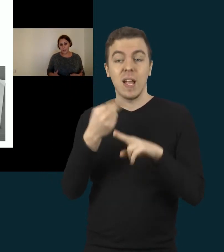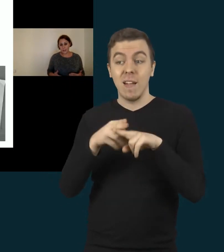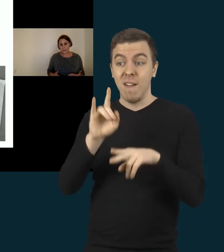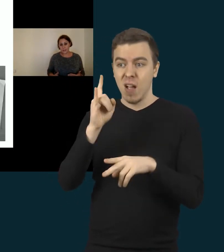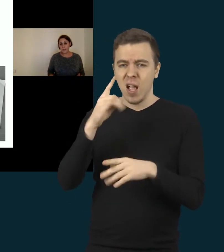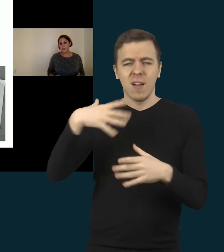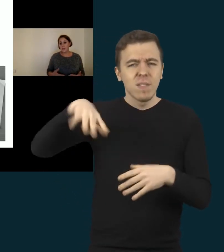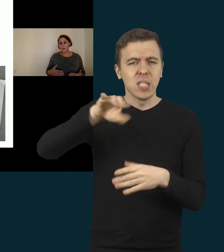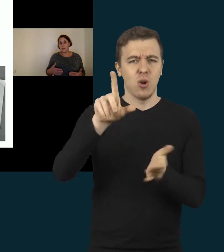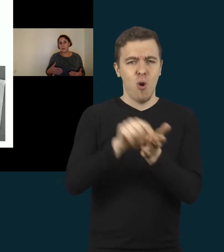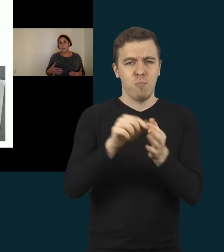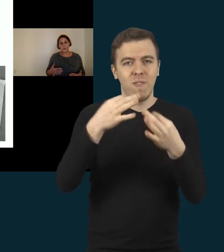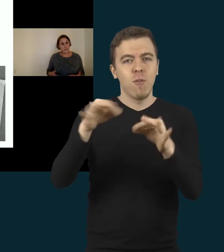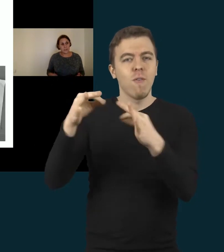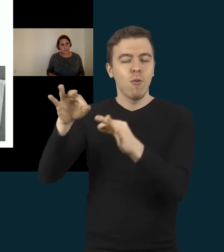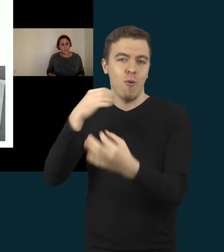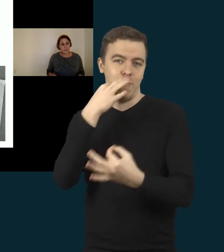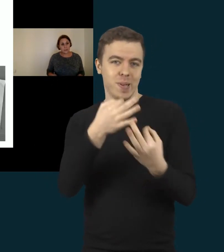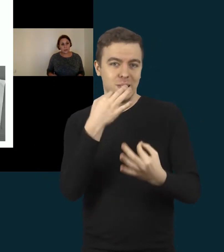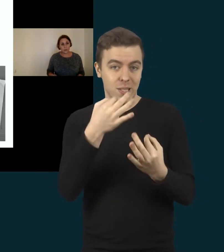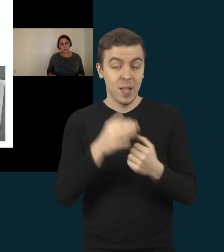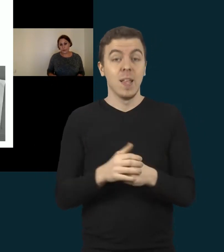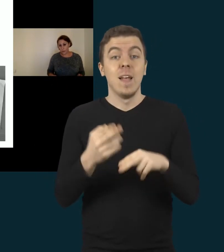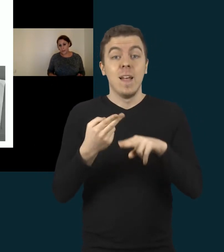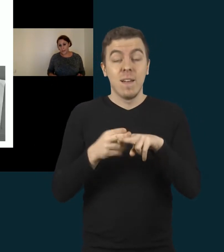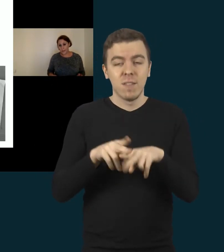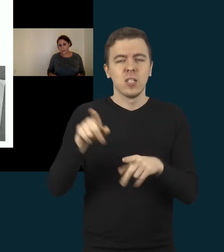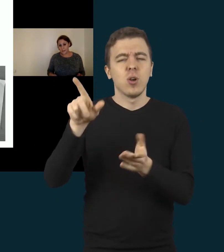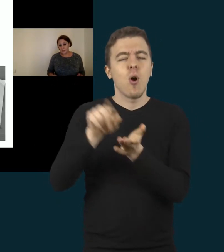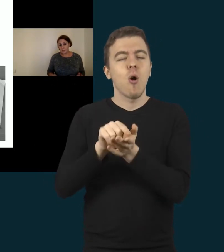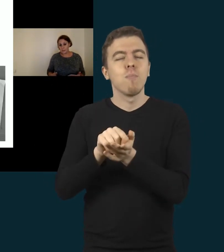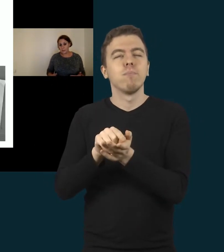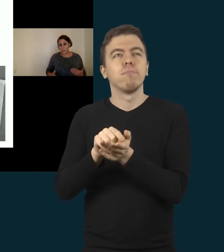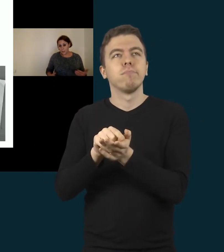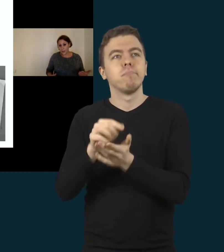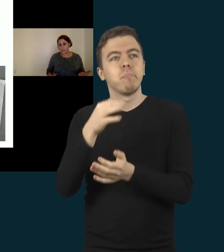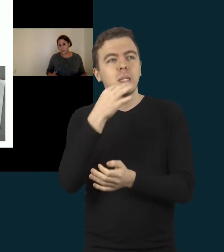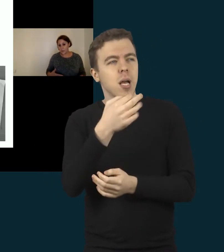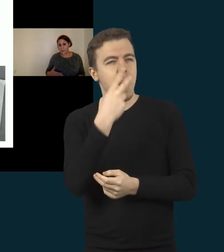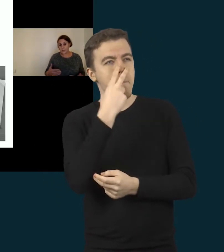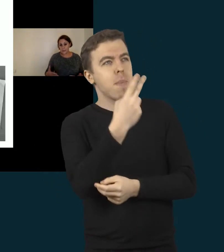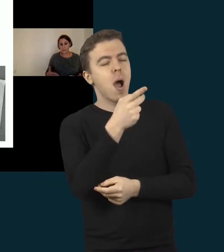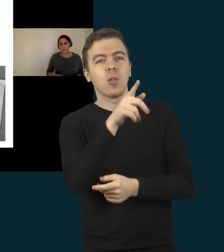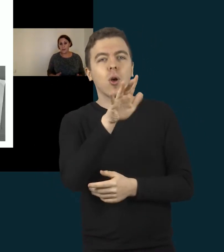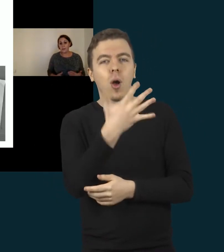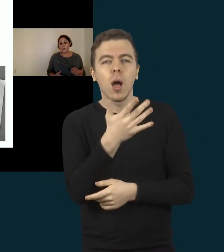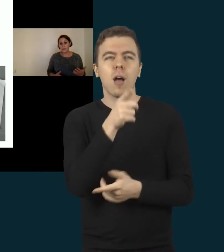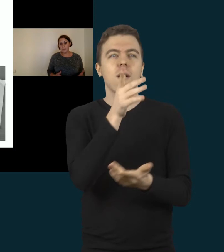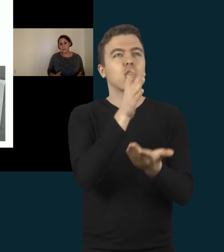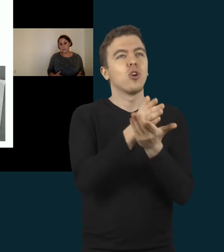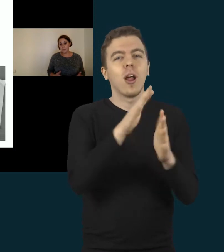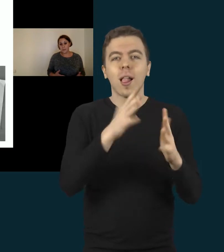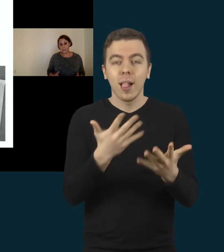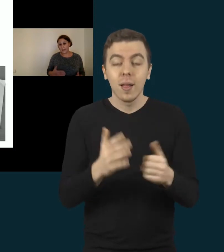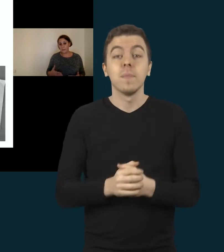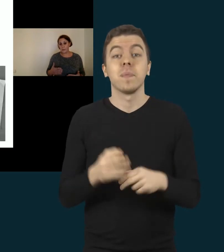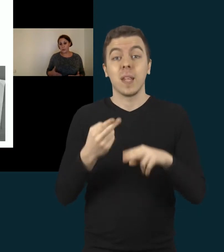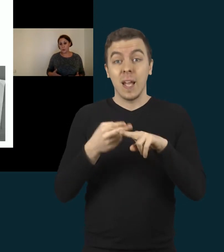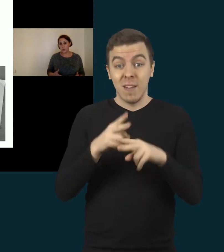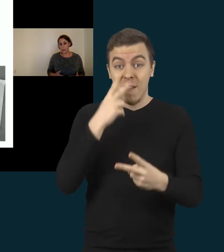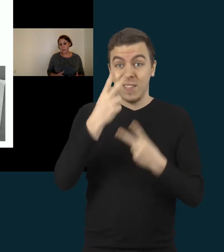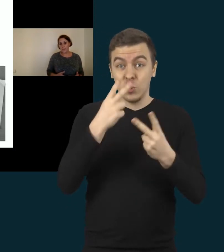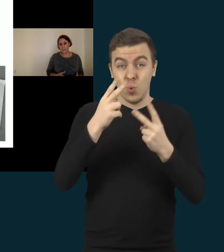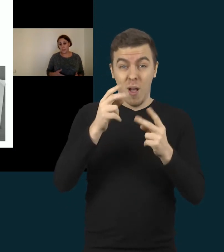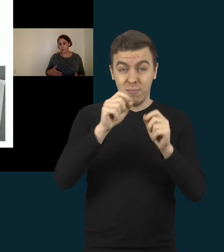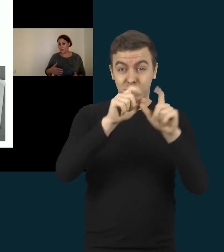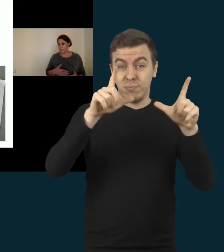įgalintas, kiekvienas vaikas turėtų žinoti, ką jis mato ir kas tai yra. Tai tas vizualizavimas mūsų